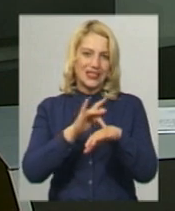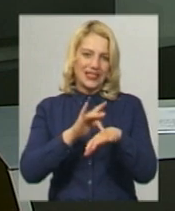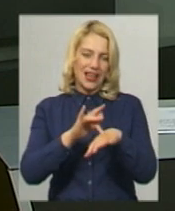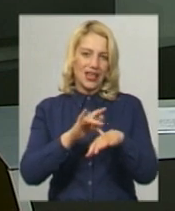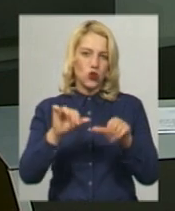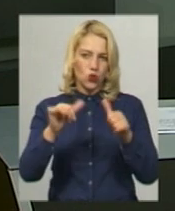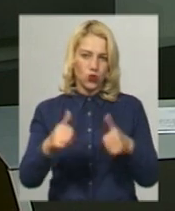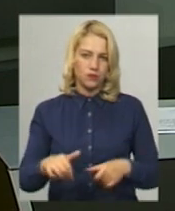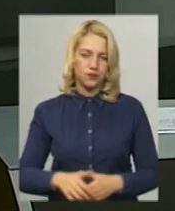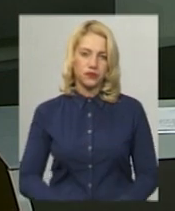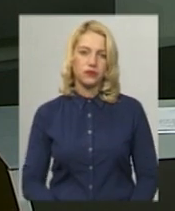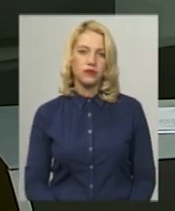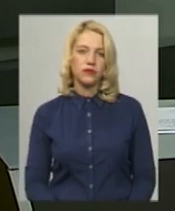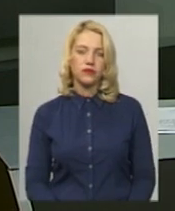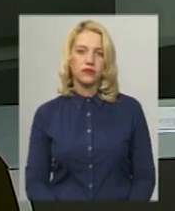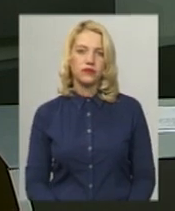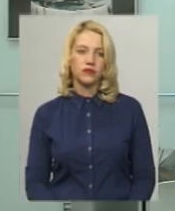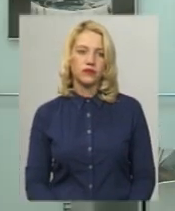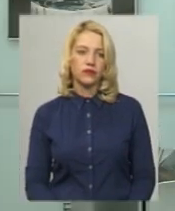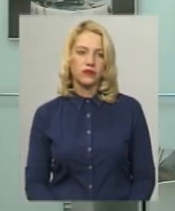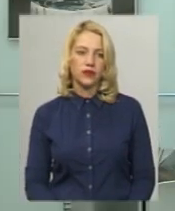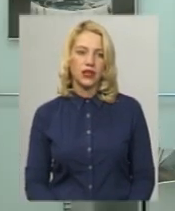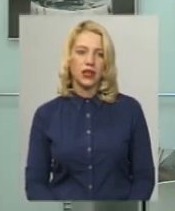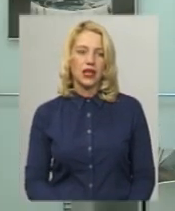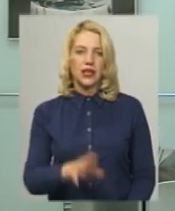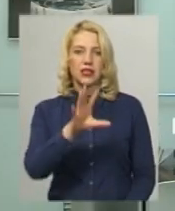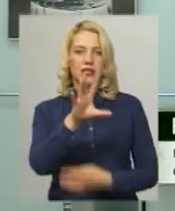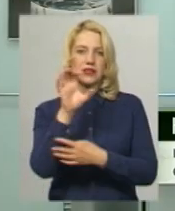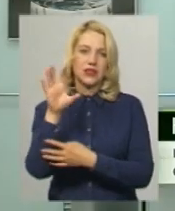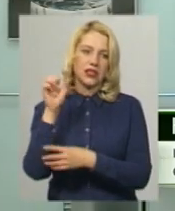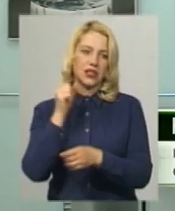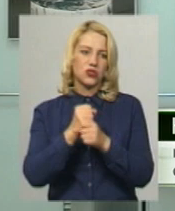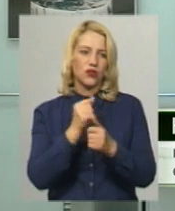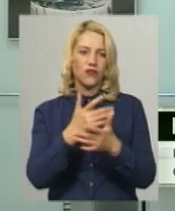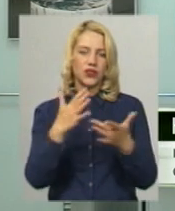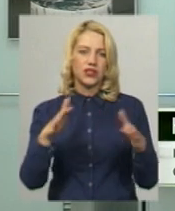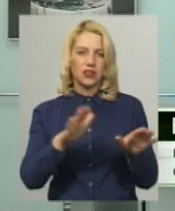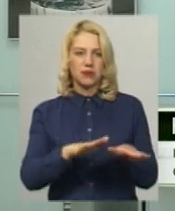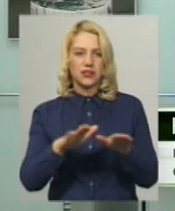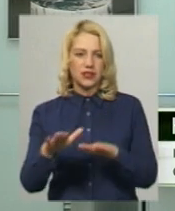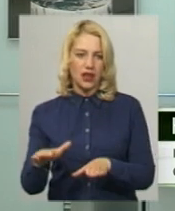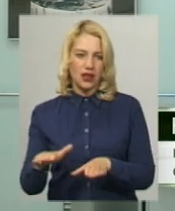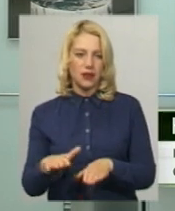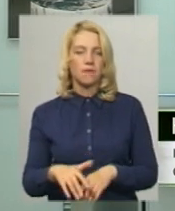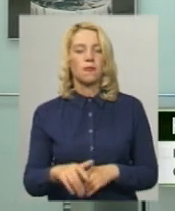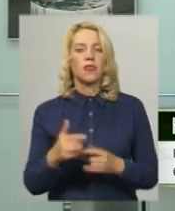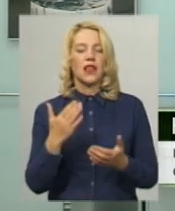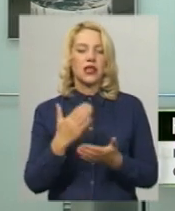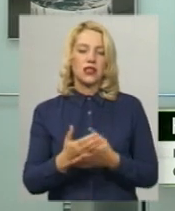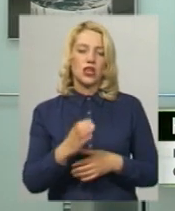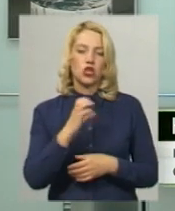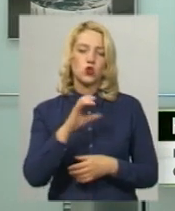липня о 16.00. Світлини зроблені в різних місцях, в студійні є